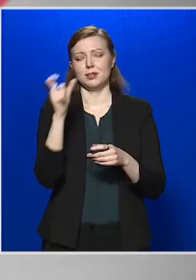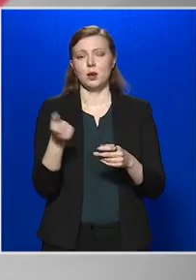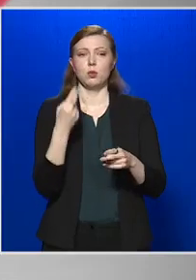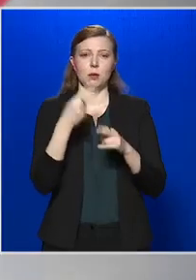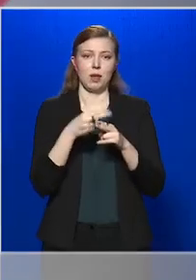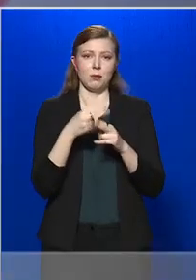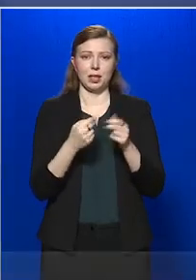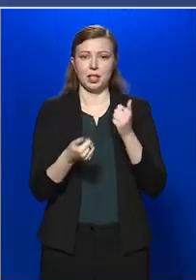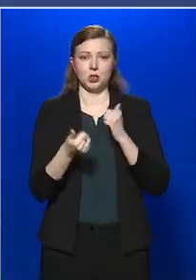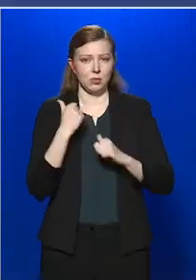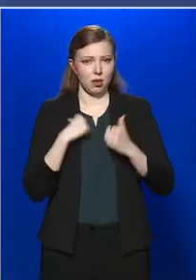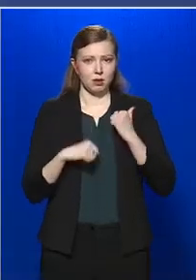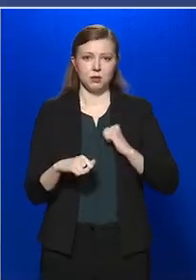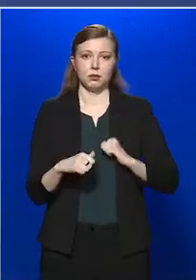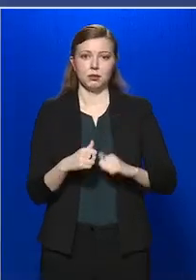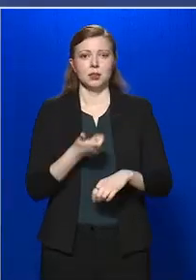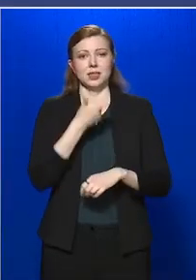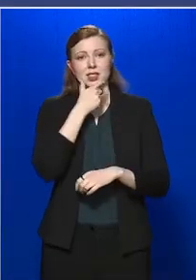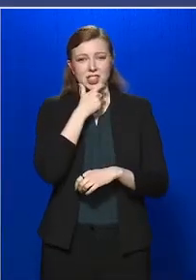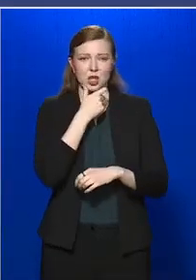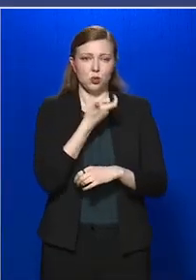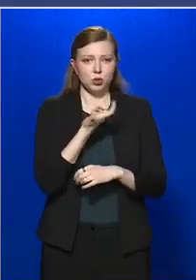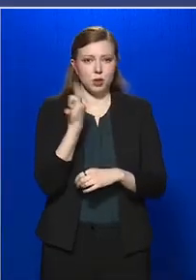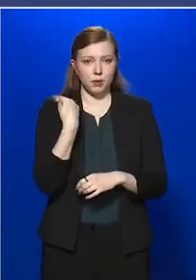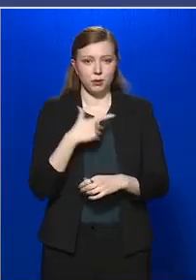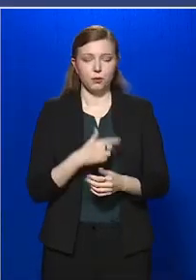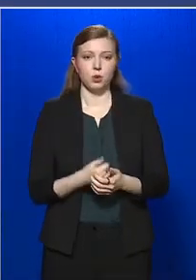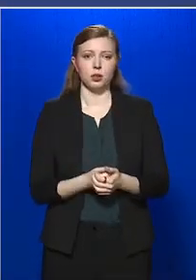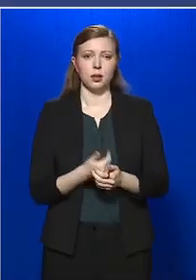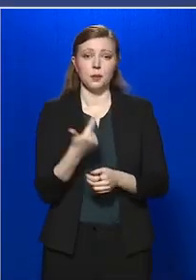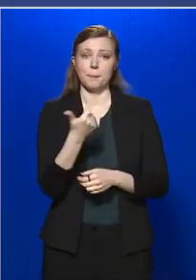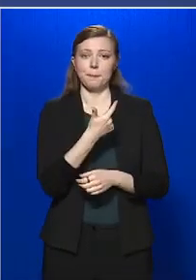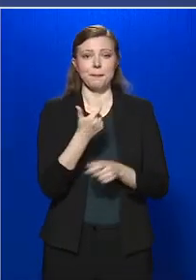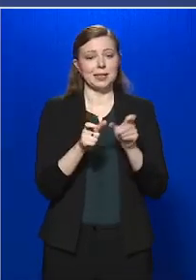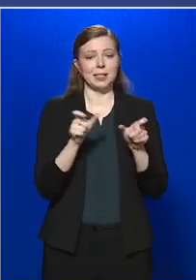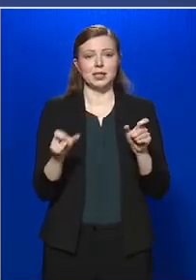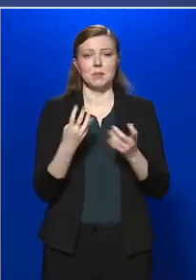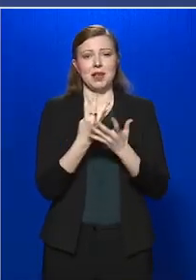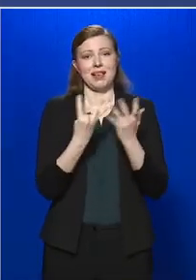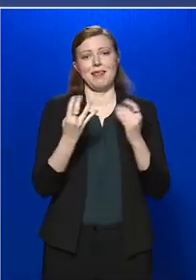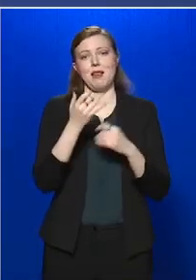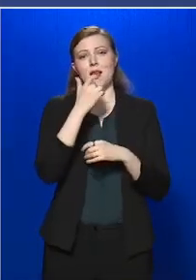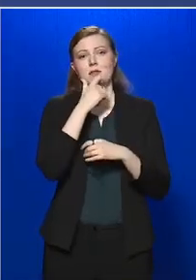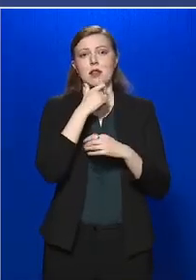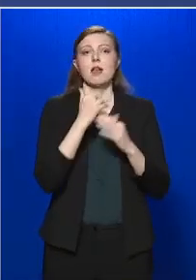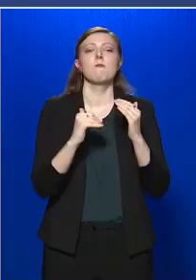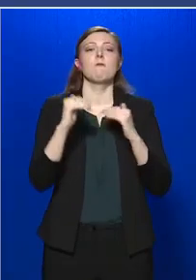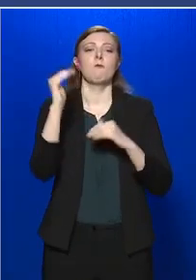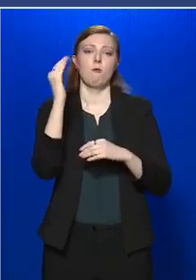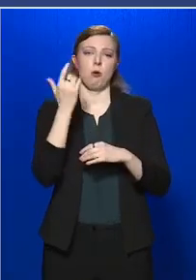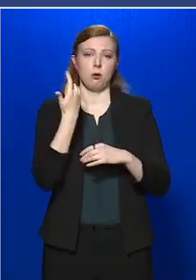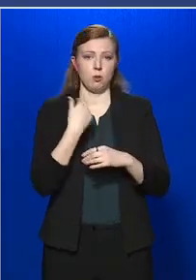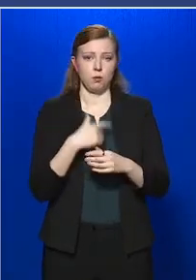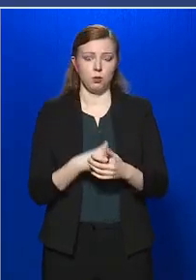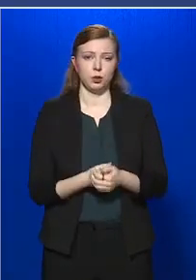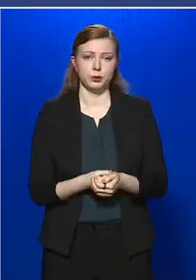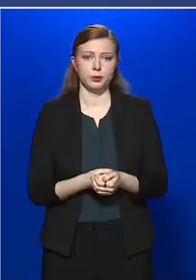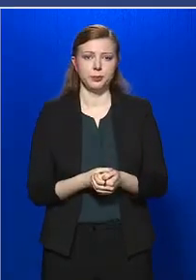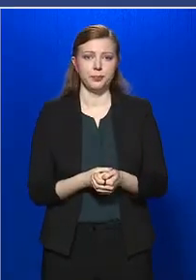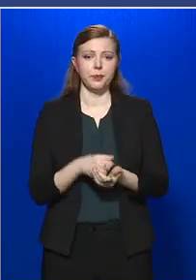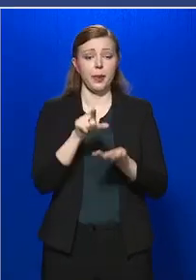szenvedtek, és időskorúak voltak. Mindkét személy 90 év fölötti volt. A